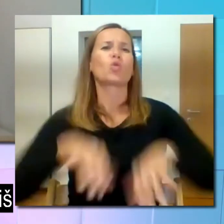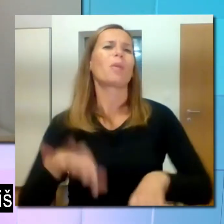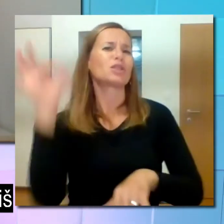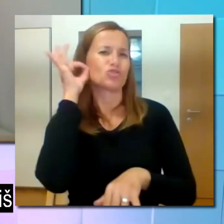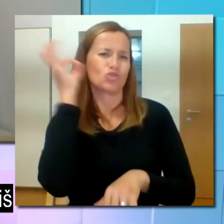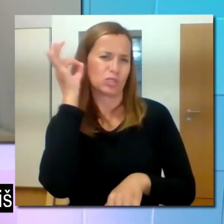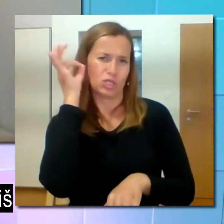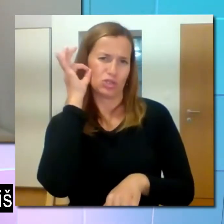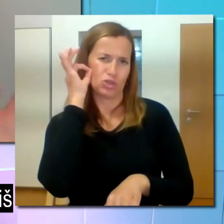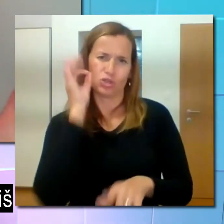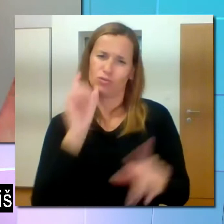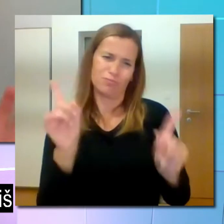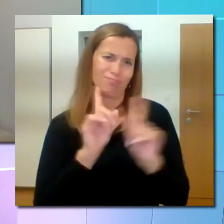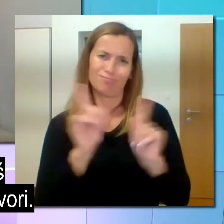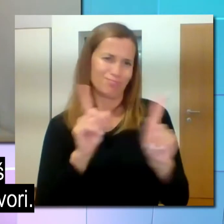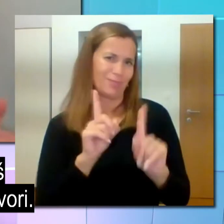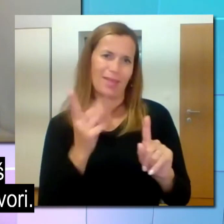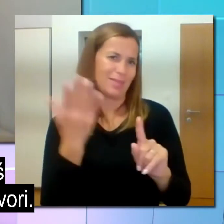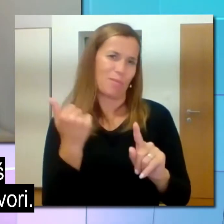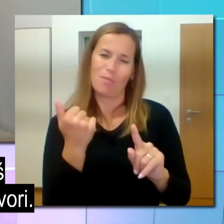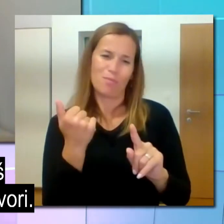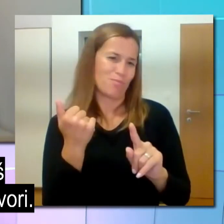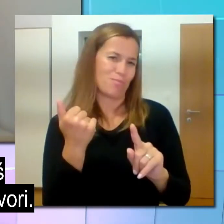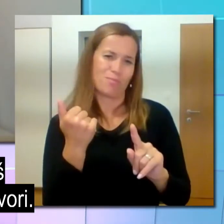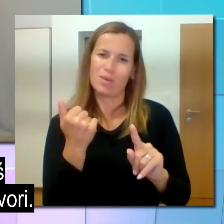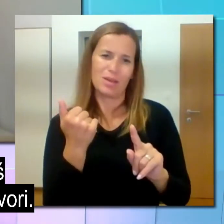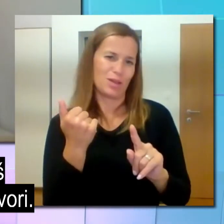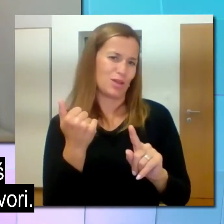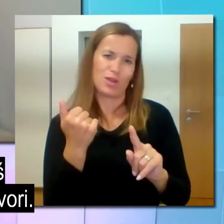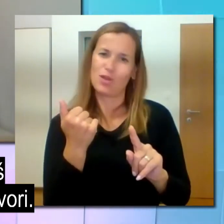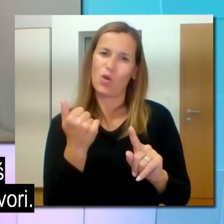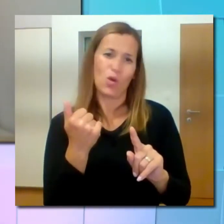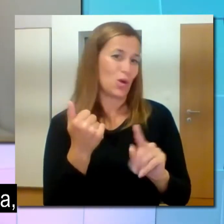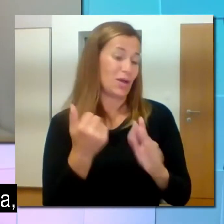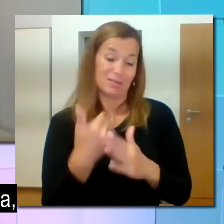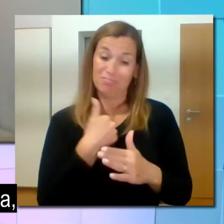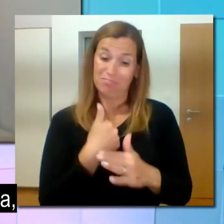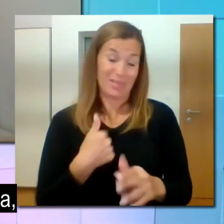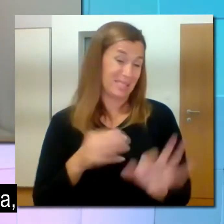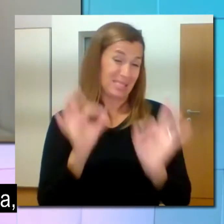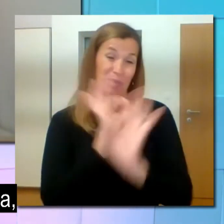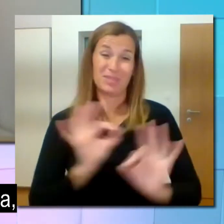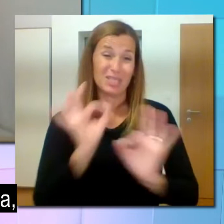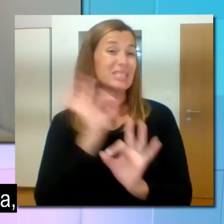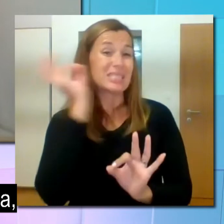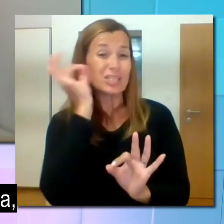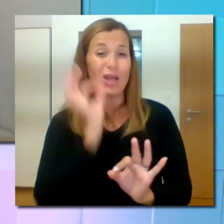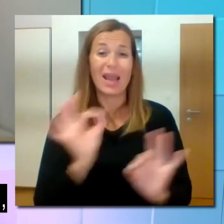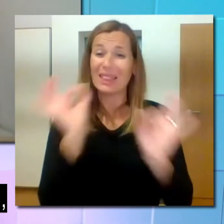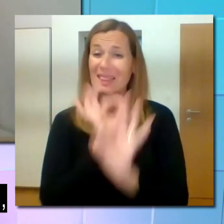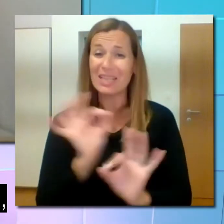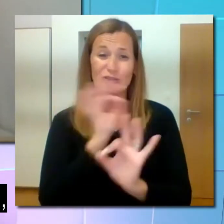procesor in potem slišiš in potem kar razumeš zdravnika, ko ti nekaj govori. Jaz nisem nad slišala, noč